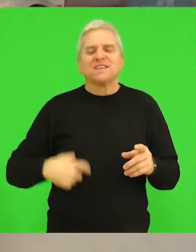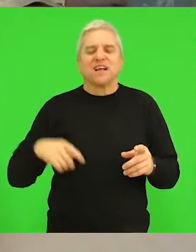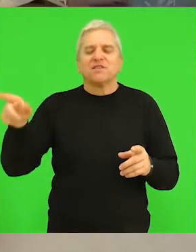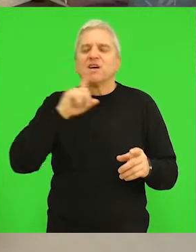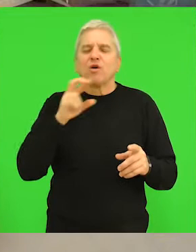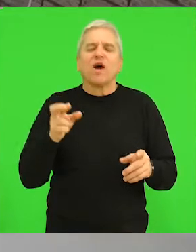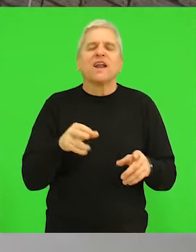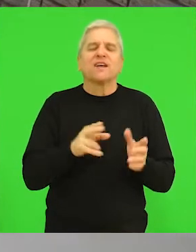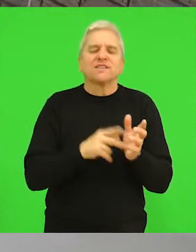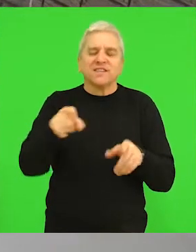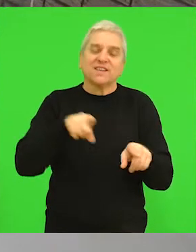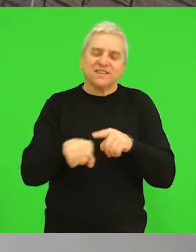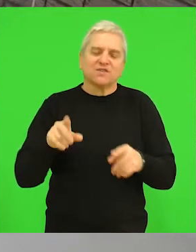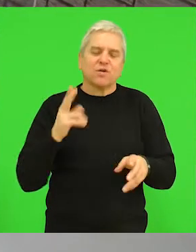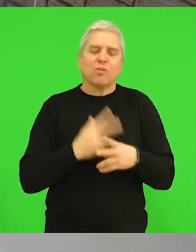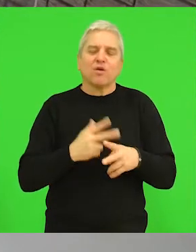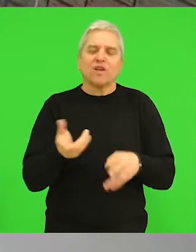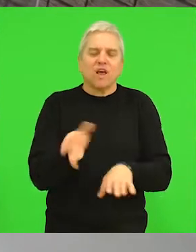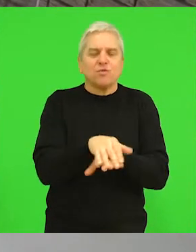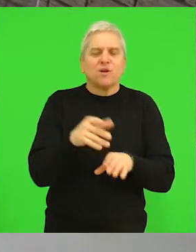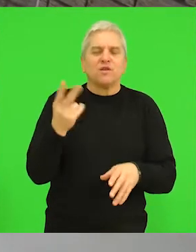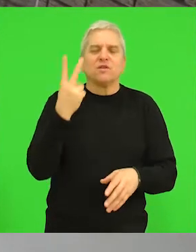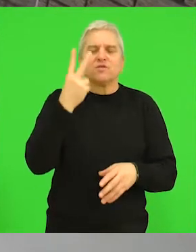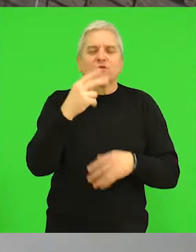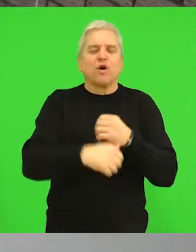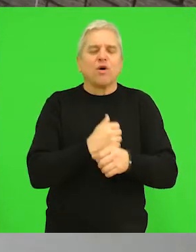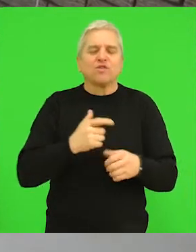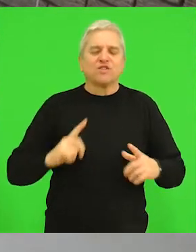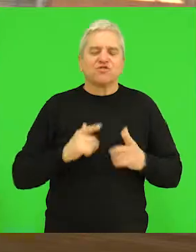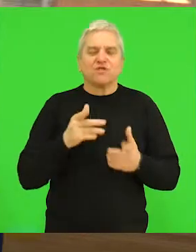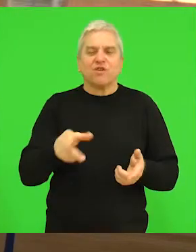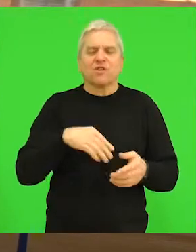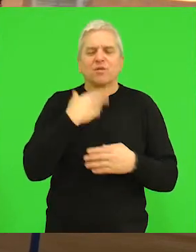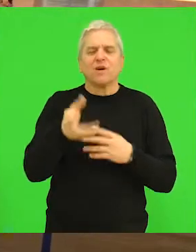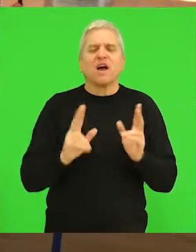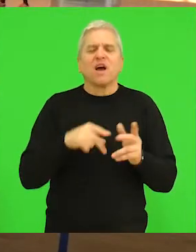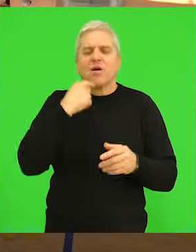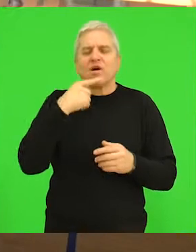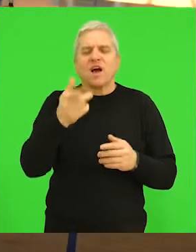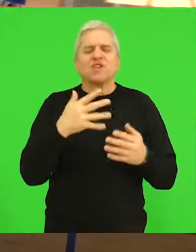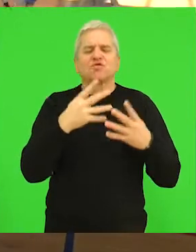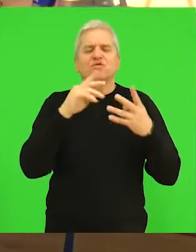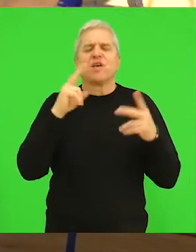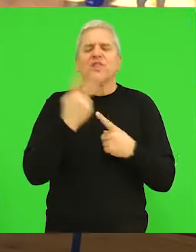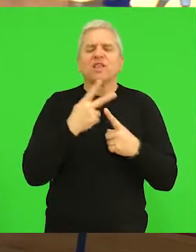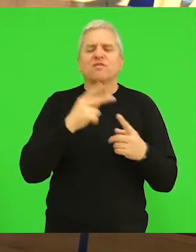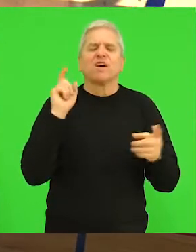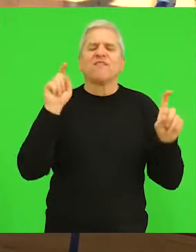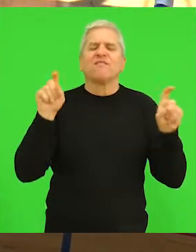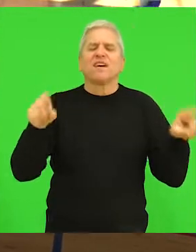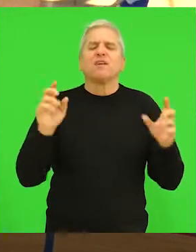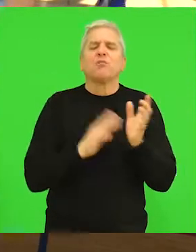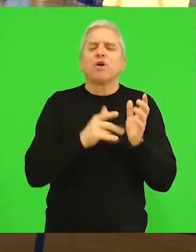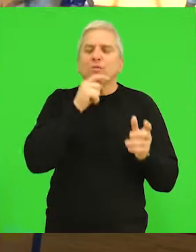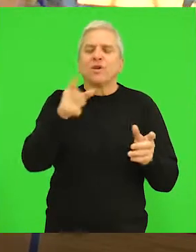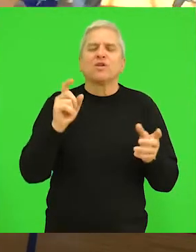čija je sestra Nađa bolovala od iste bolesti i preminula u drugoj godini života nakon što je kako su preneli mediji zaražena virusom